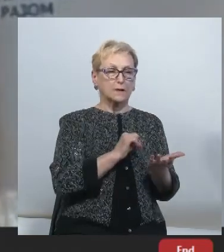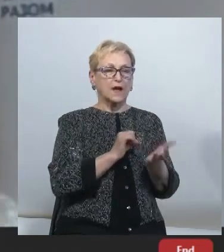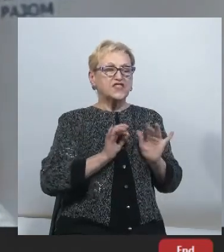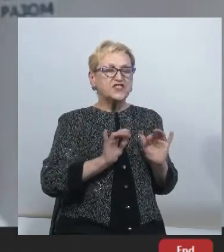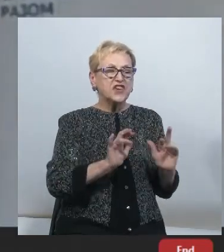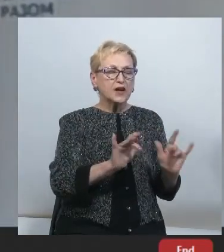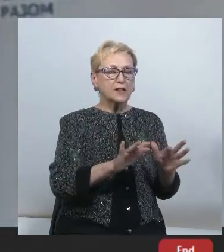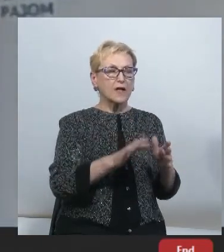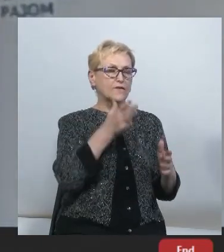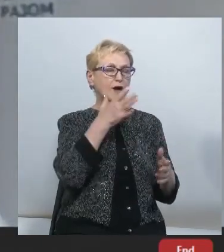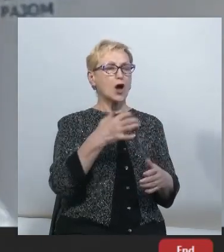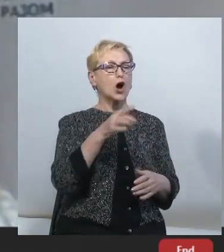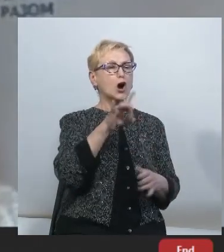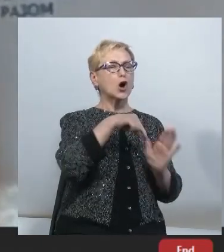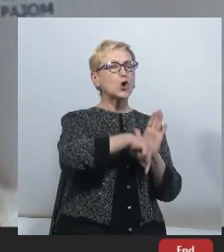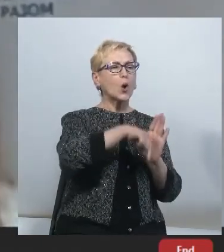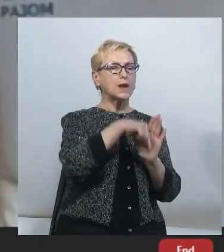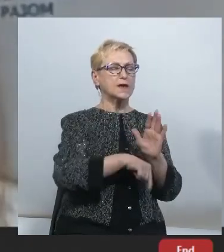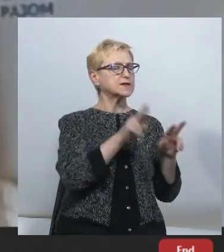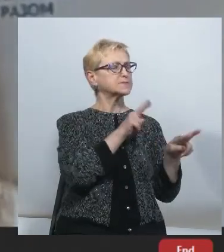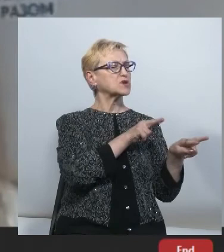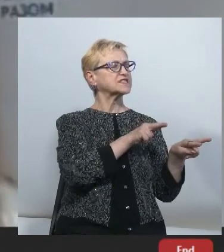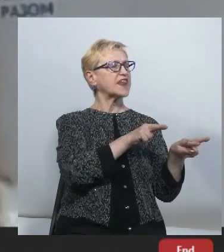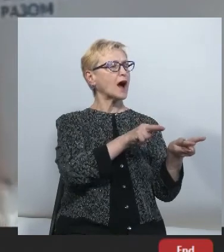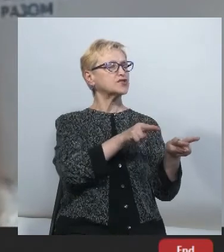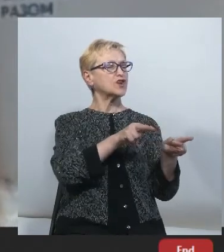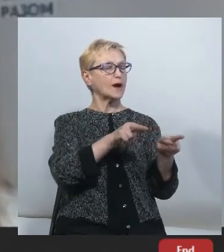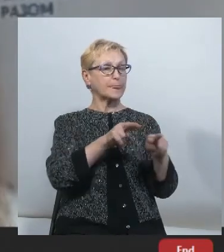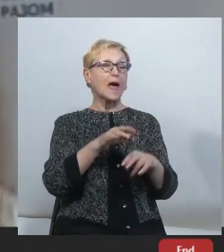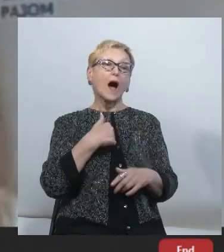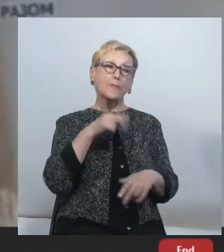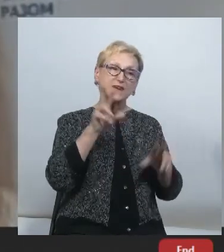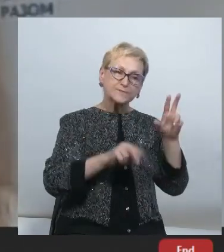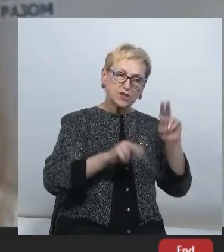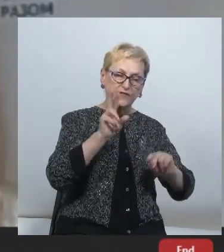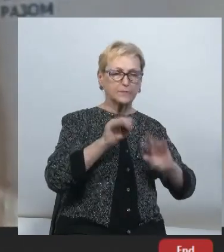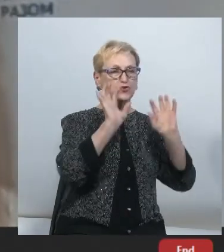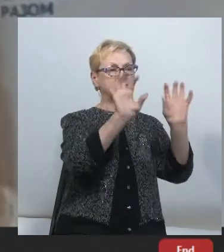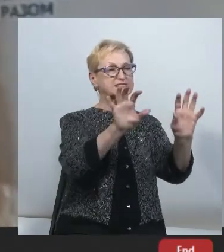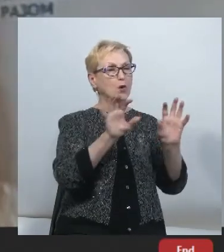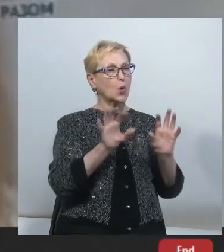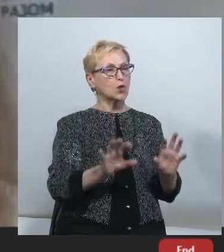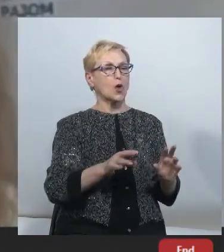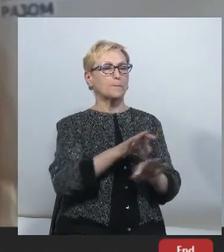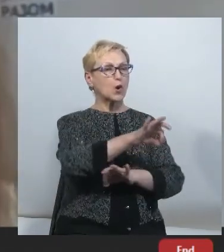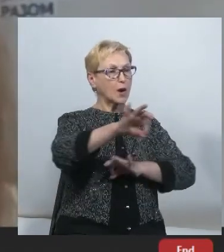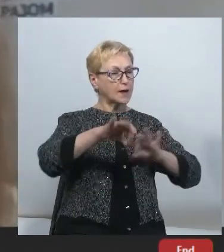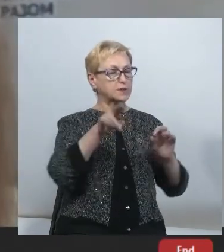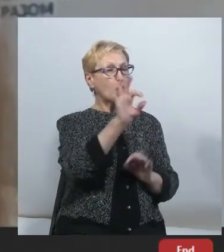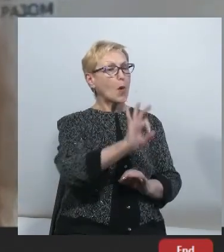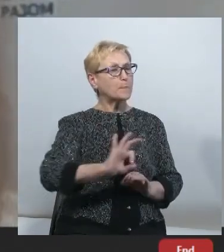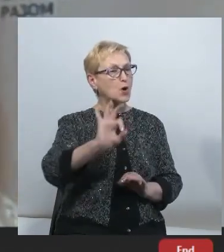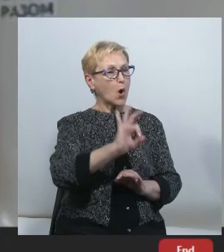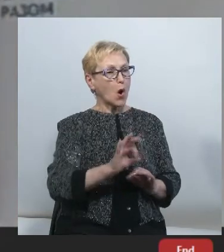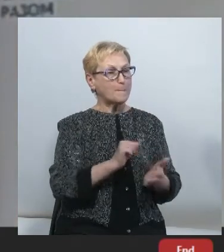спостерігача. Ми дуже сподіваємось, що законопроект про медіа вирішить